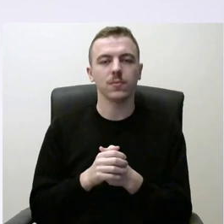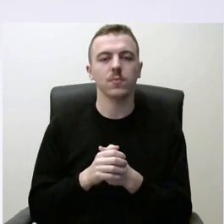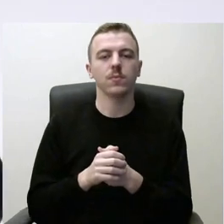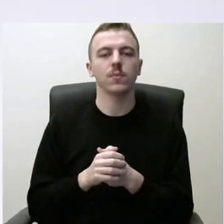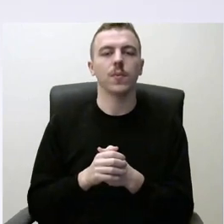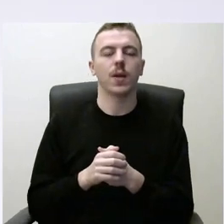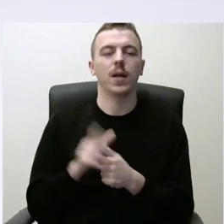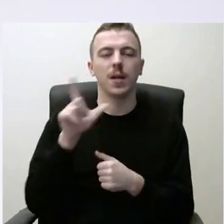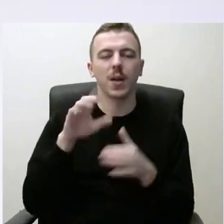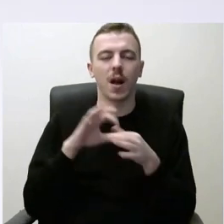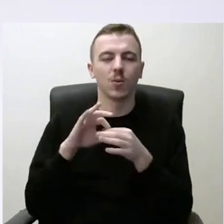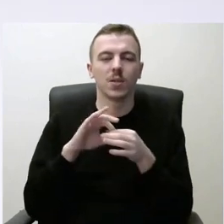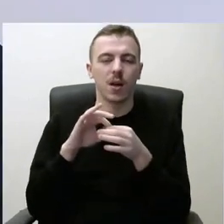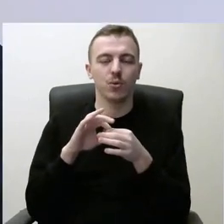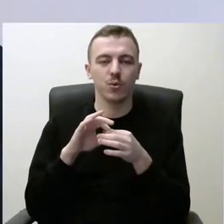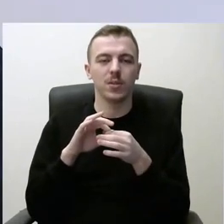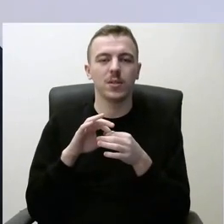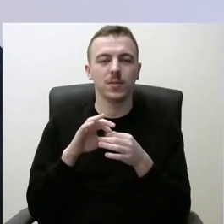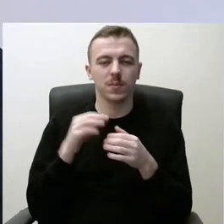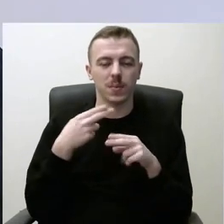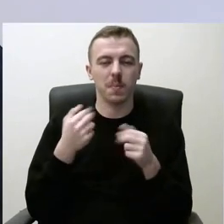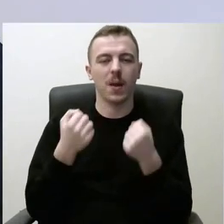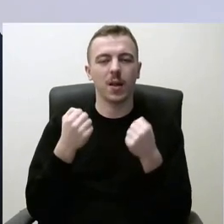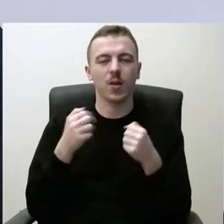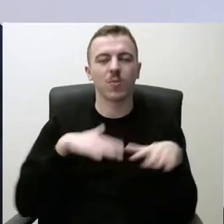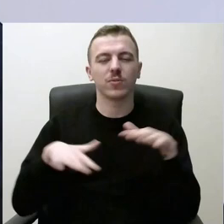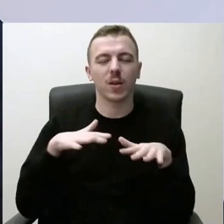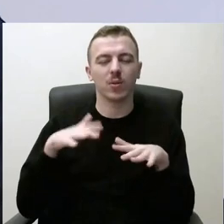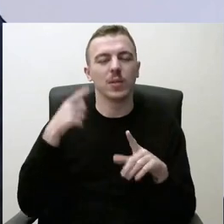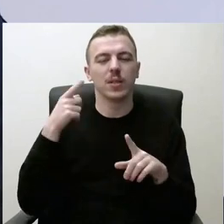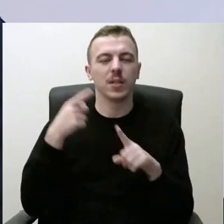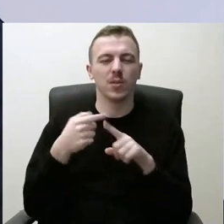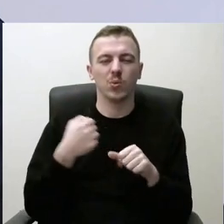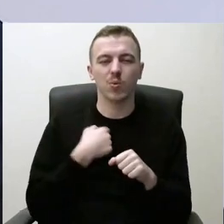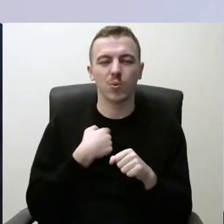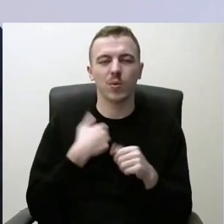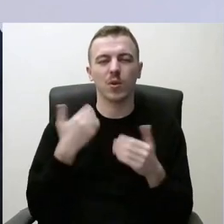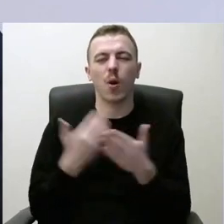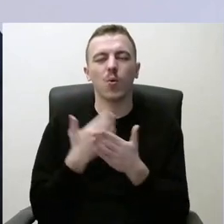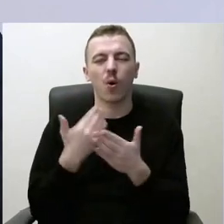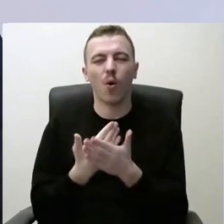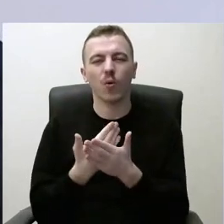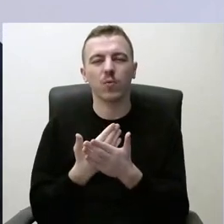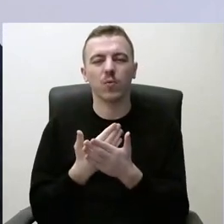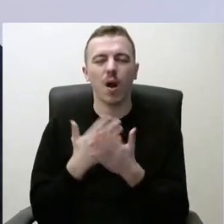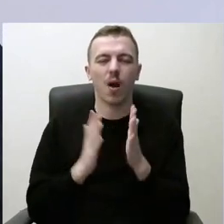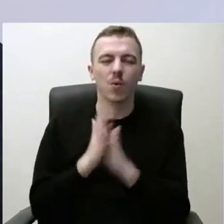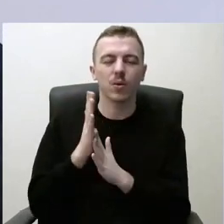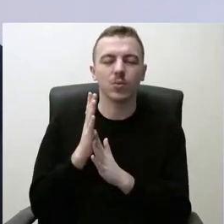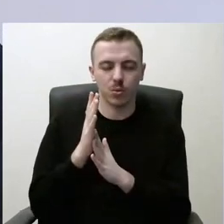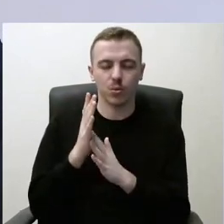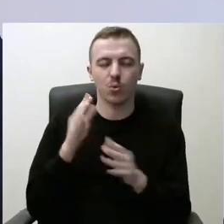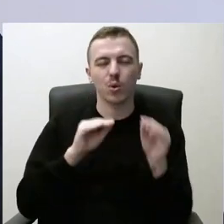Liberalos sąjūdis yra už veiklius siekiančius naujovių, augančius ir kūriančius žmonės.